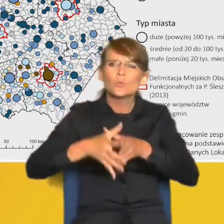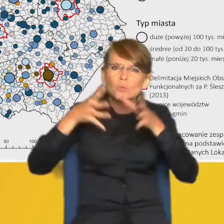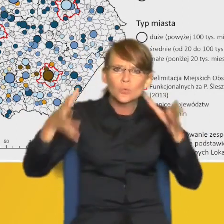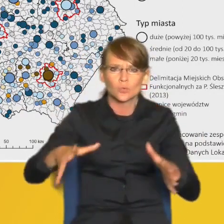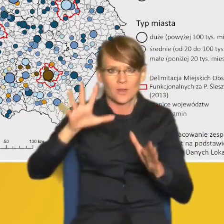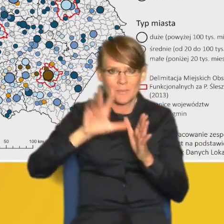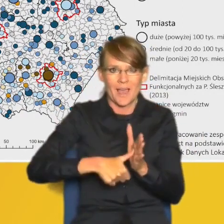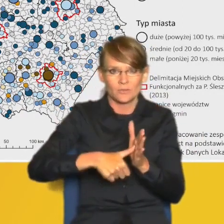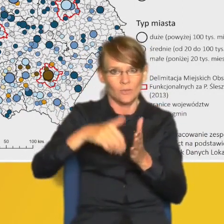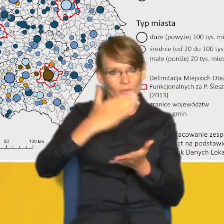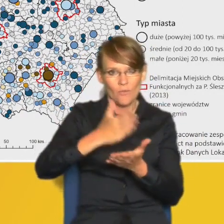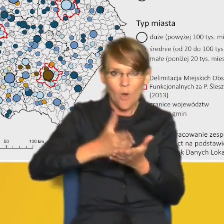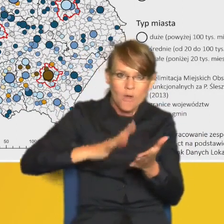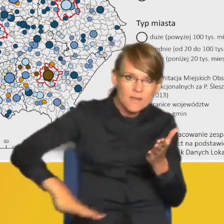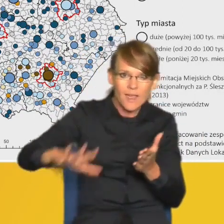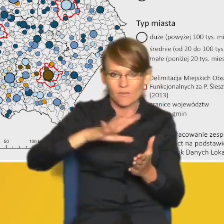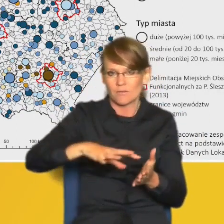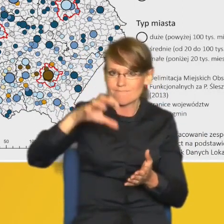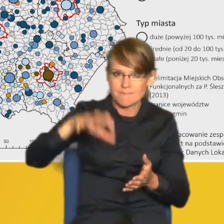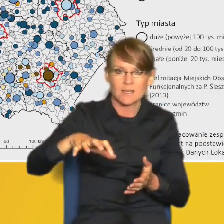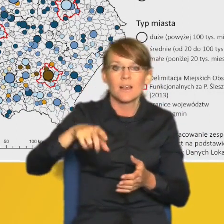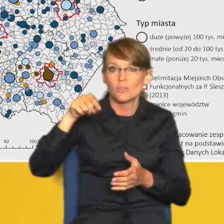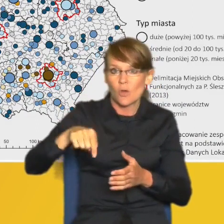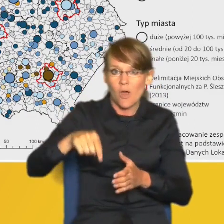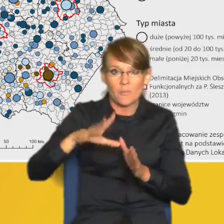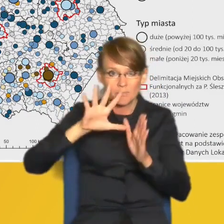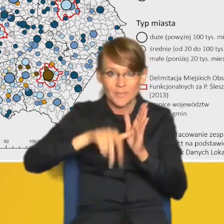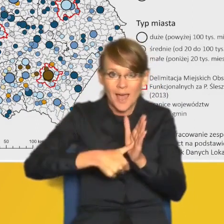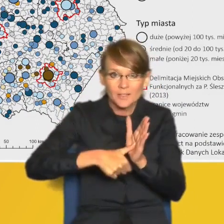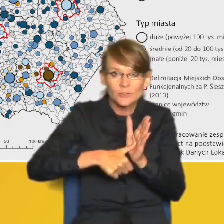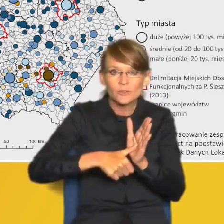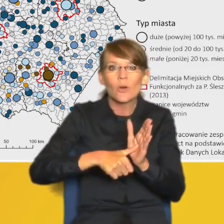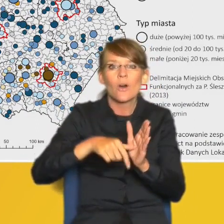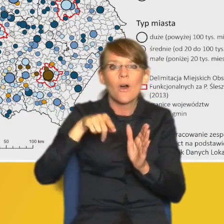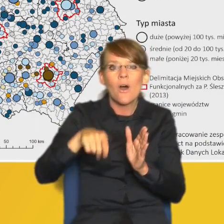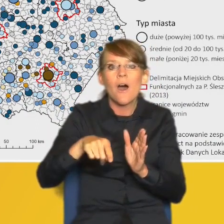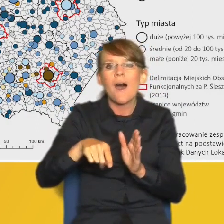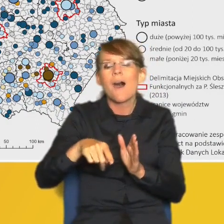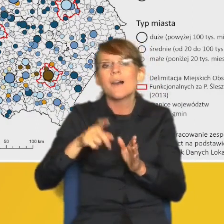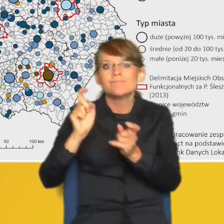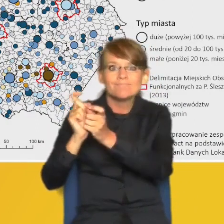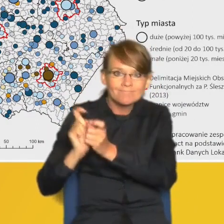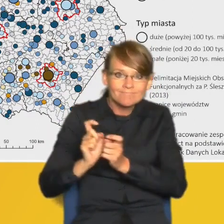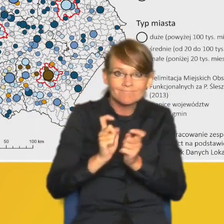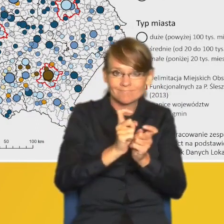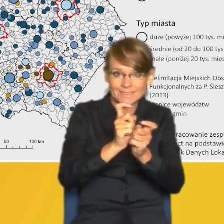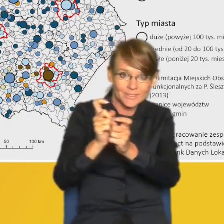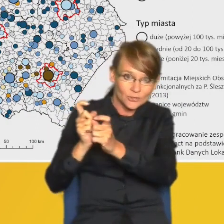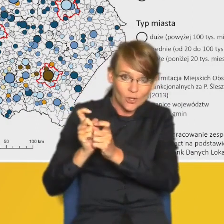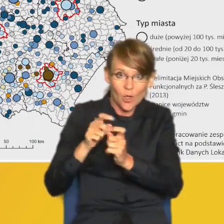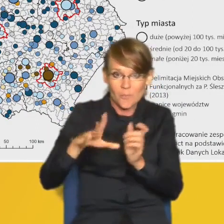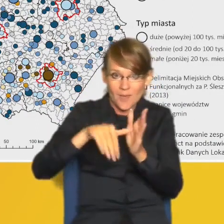wojewódzkich. Można powiedzieć, że te miasta w otoczeniu miast wojewódzkich są pewnymi beneficjentami